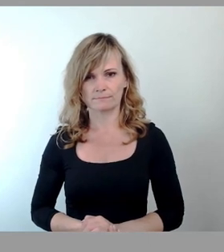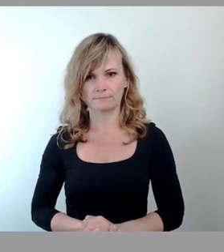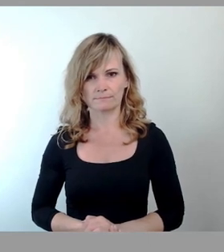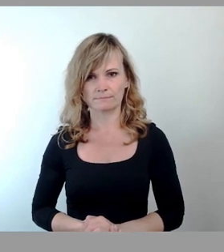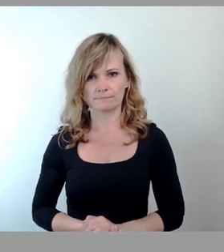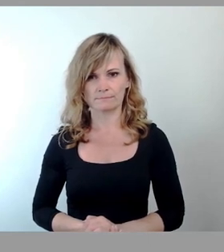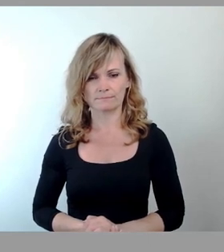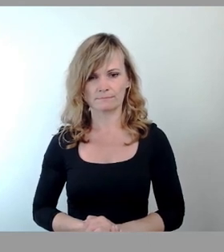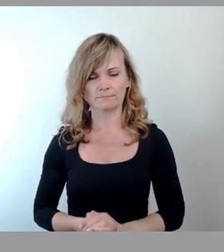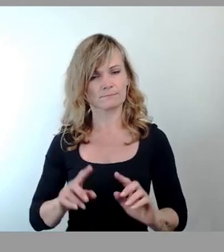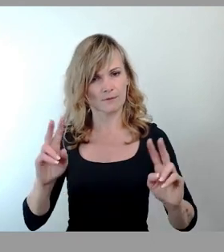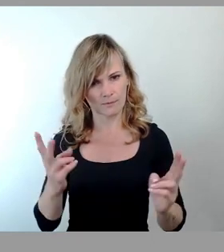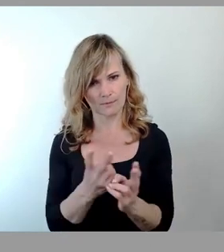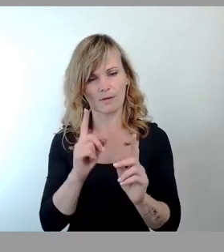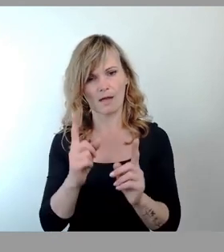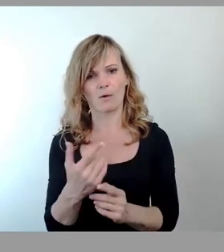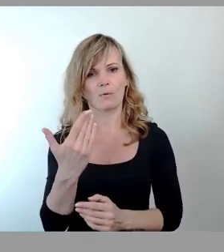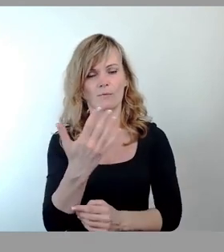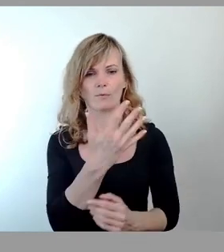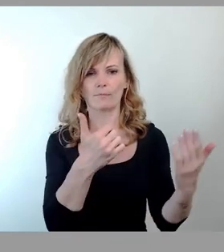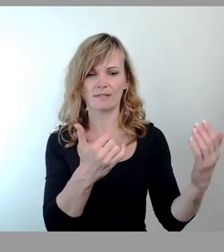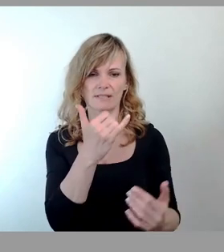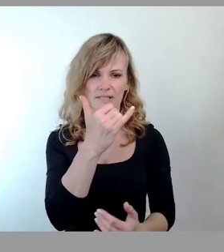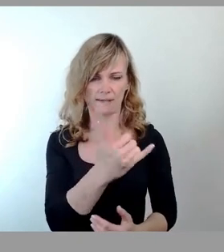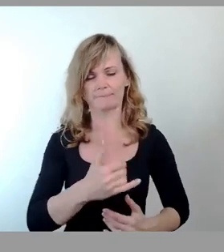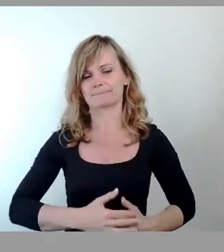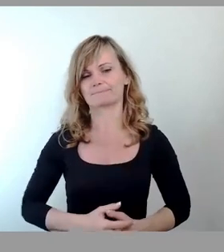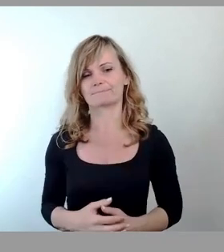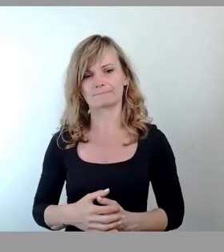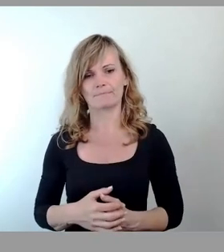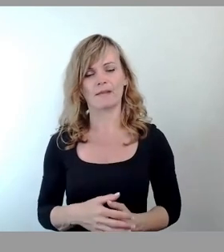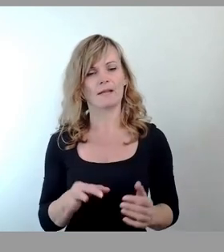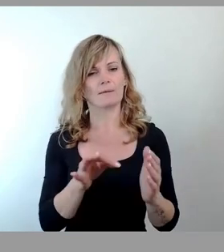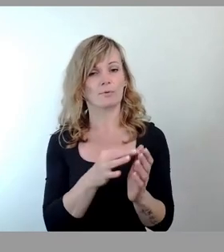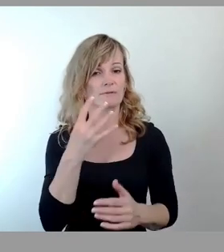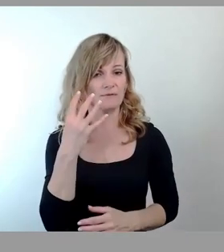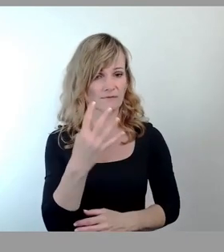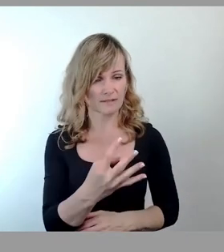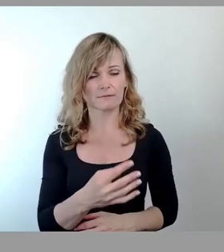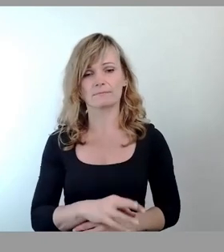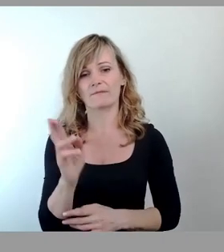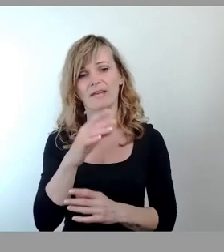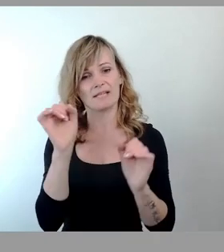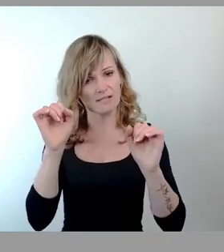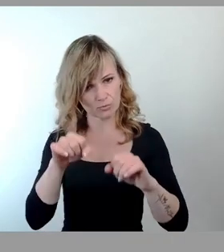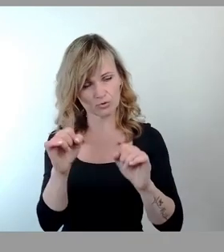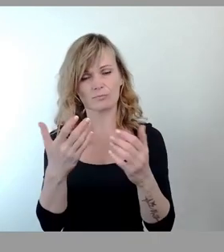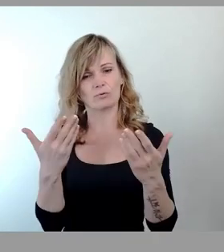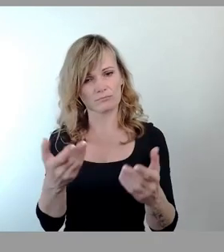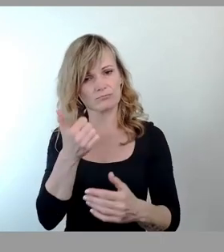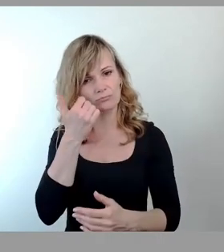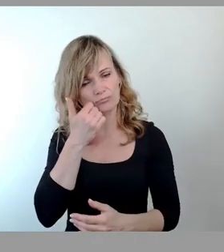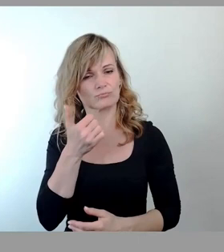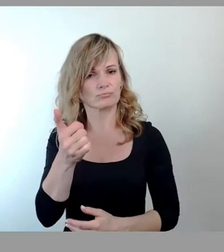Ebenfalls einstimmig mit 65 Ja-Stimmen beschlossen. Punkt 4 stelle ich zur Abstimmung. Wer hier zustimmen kann, den bitte ich um das Stimmzeichen.